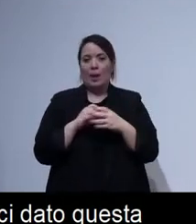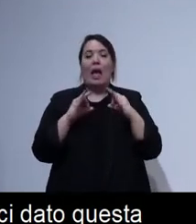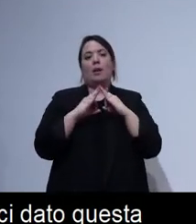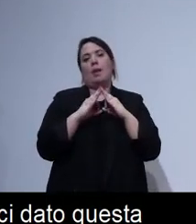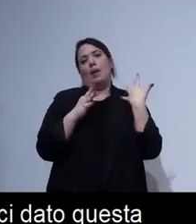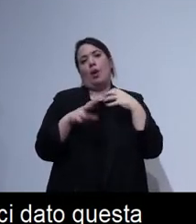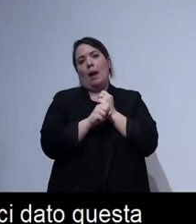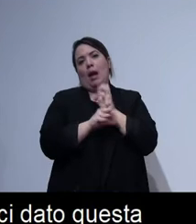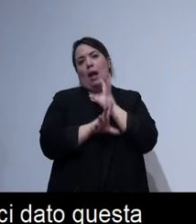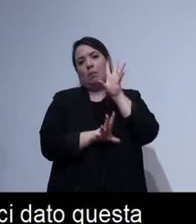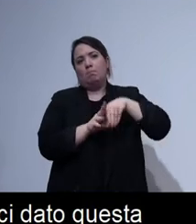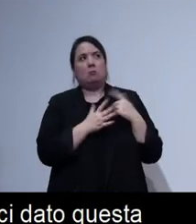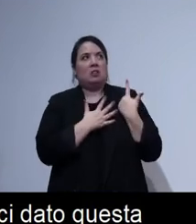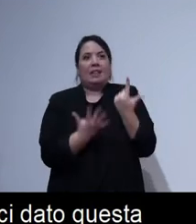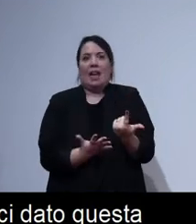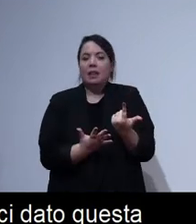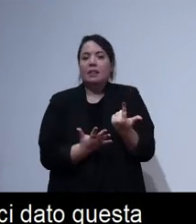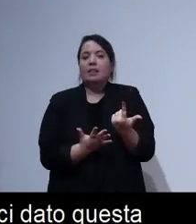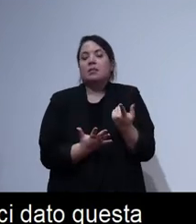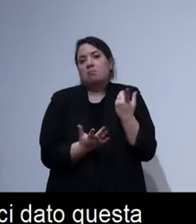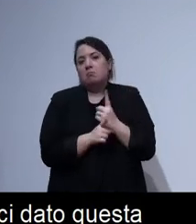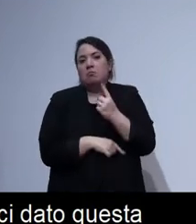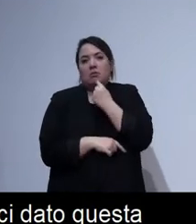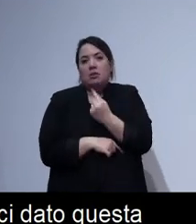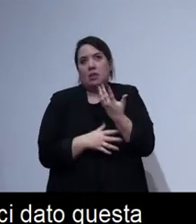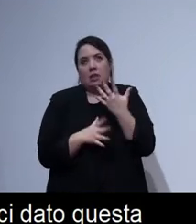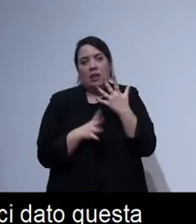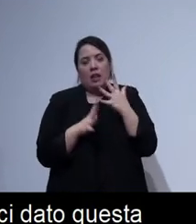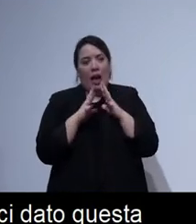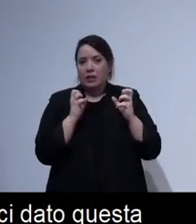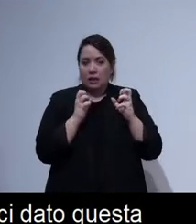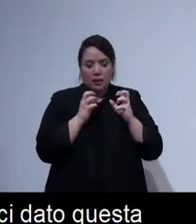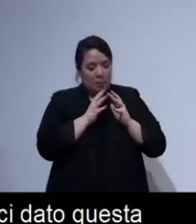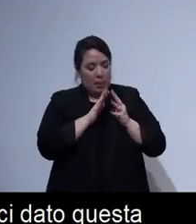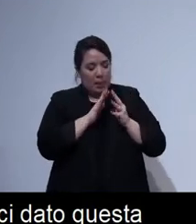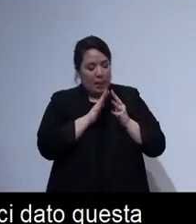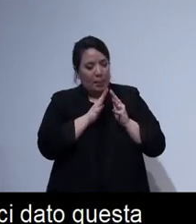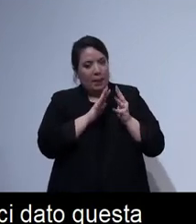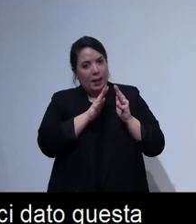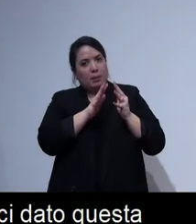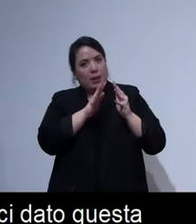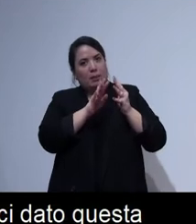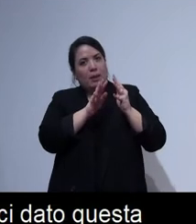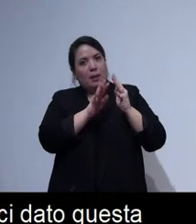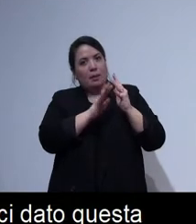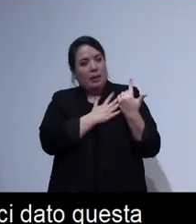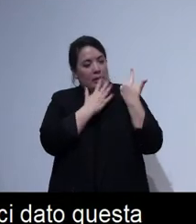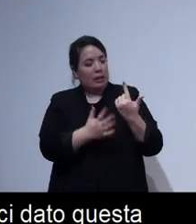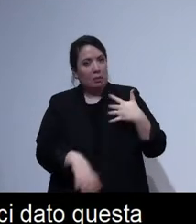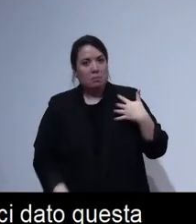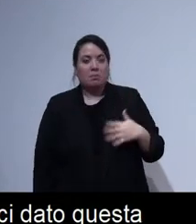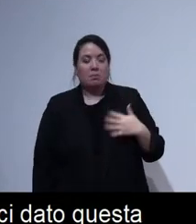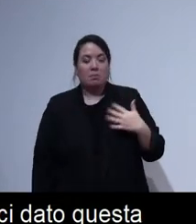sette anni circa e devo dire che ho visto questa azienda cambiare tantissimo negli ultimi sette anni. Quando sono